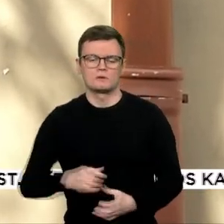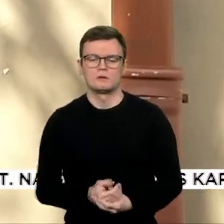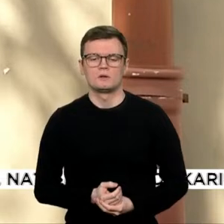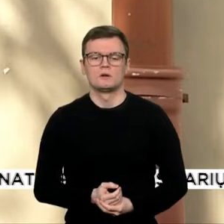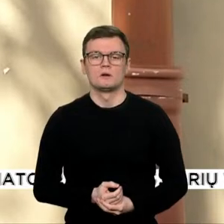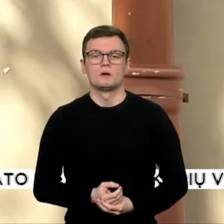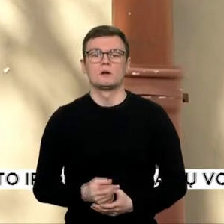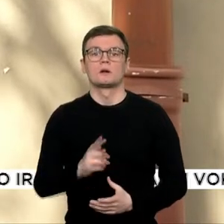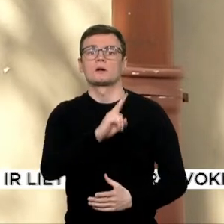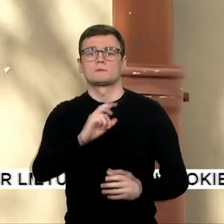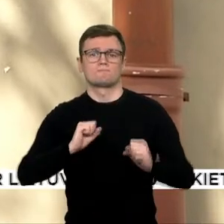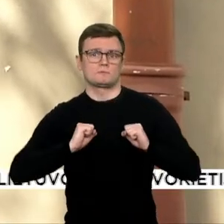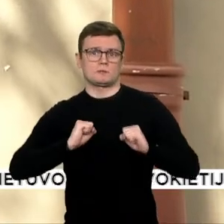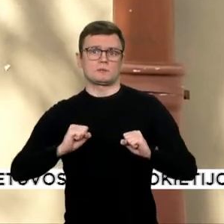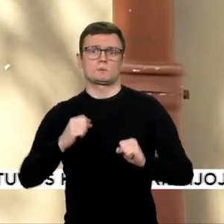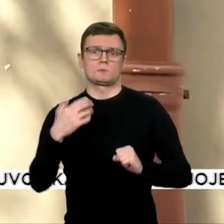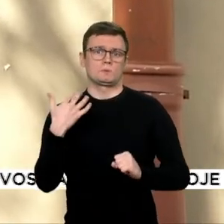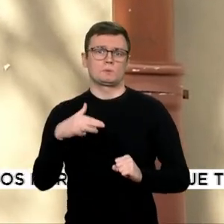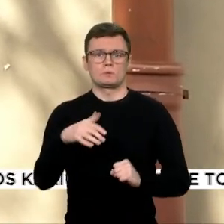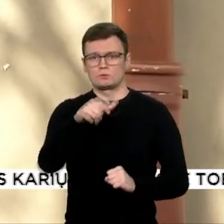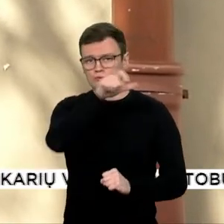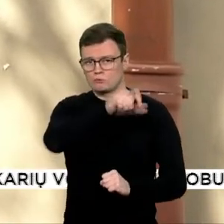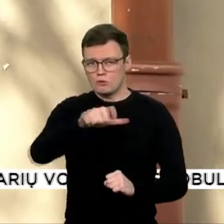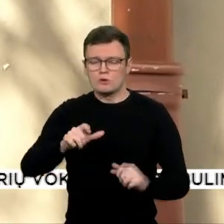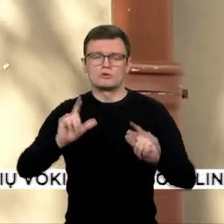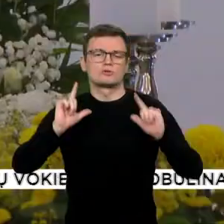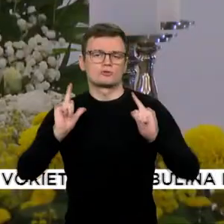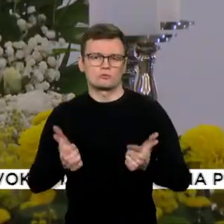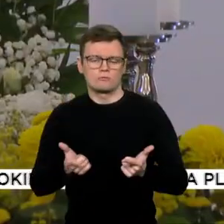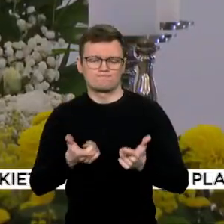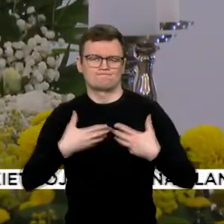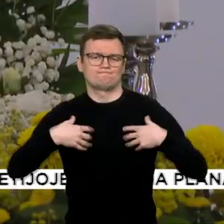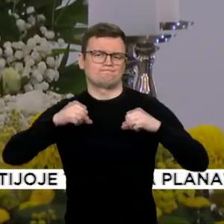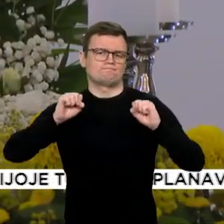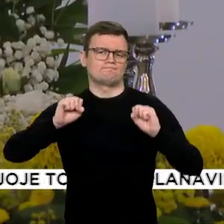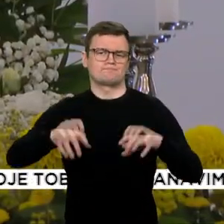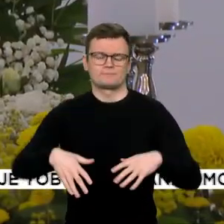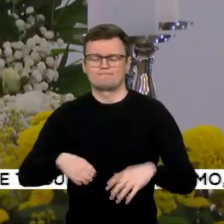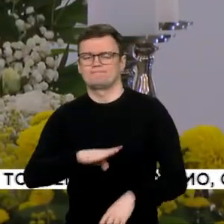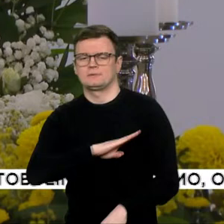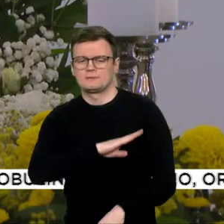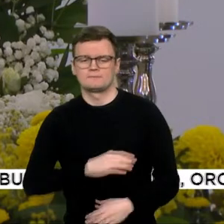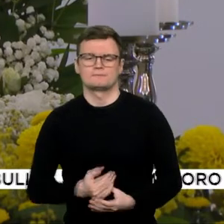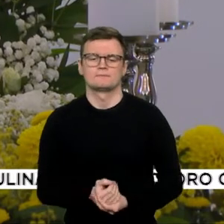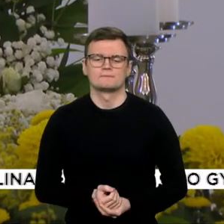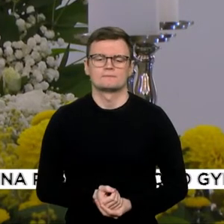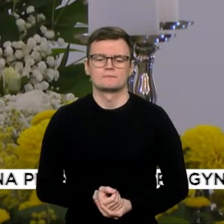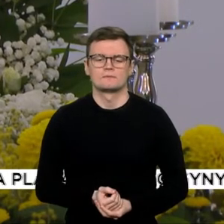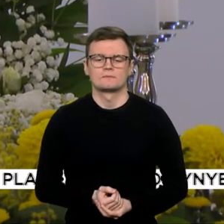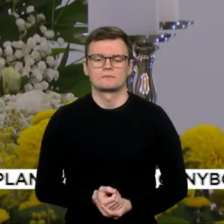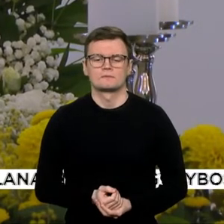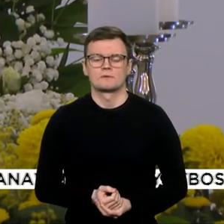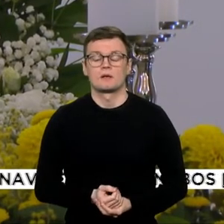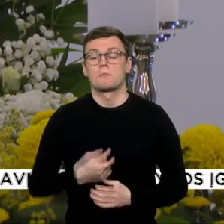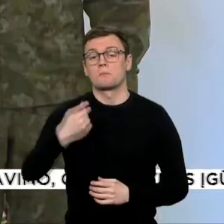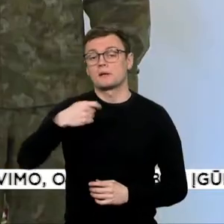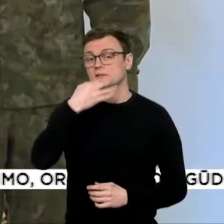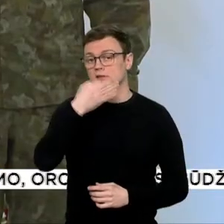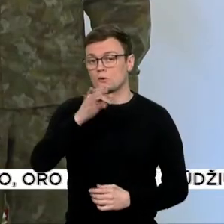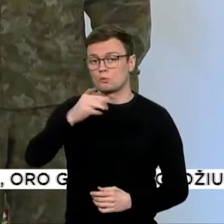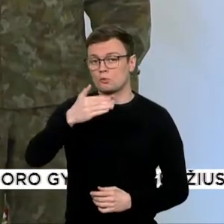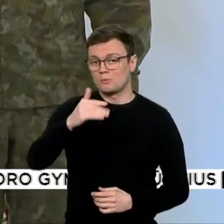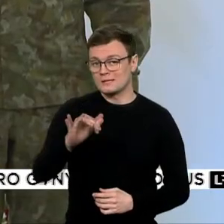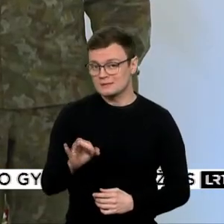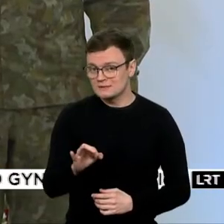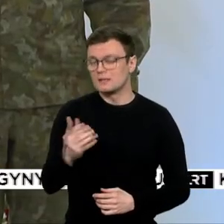pasirengę sumokėti už taip pačią aukščiausią kainą. Prezidentas sako, Tadastumas savo gyvenimu įrodė, kad